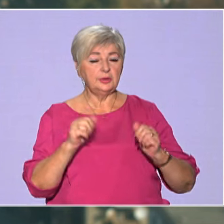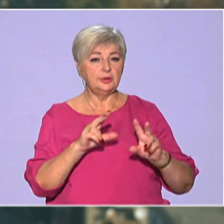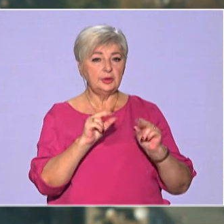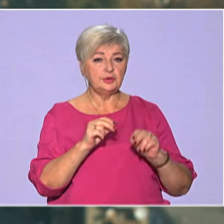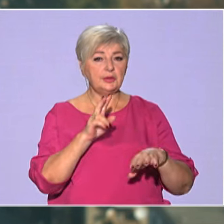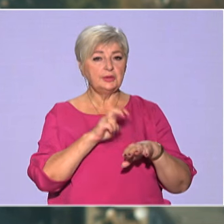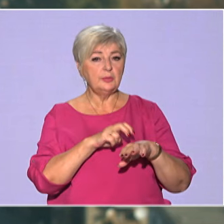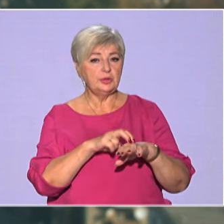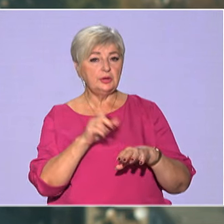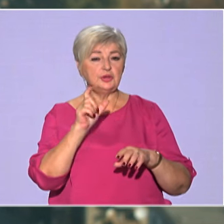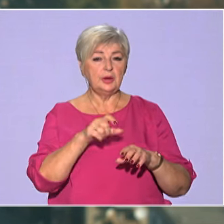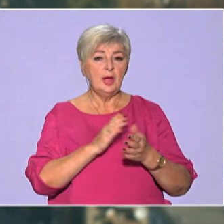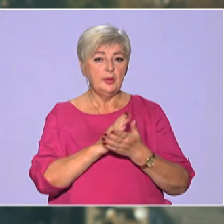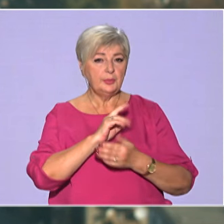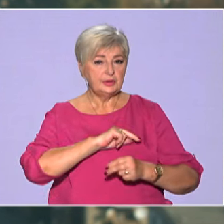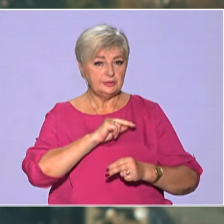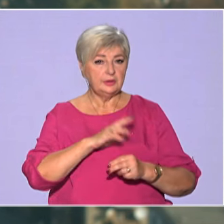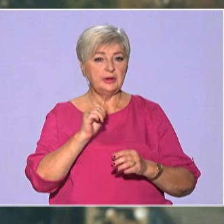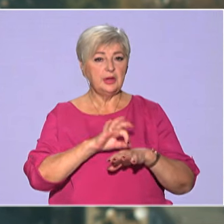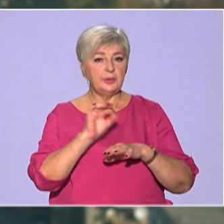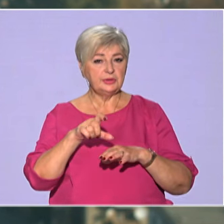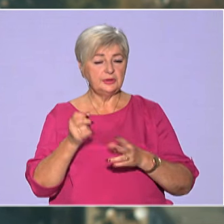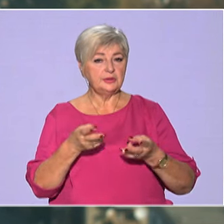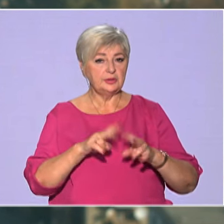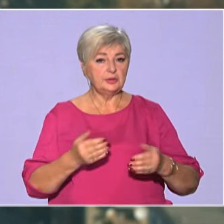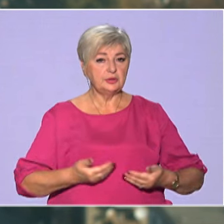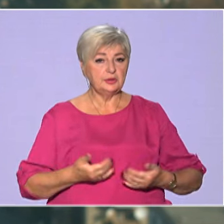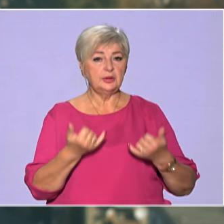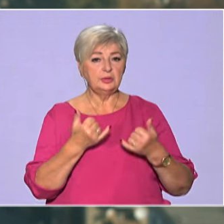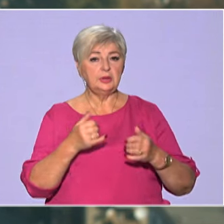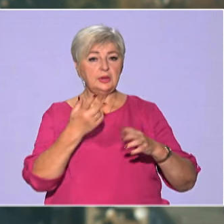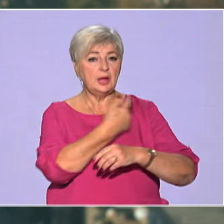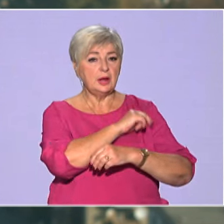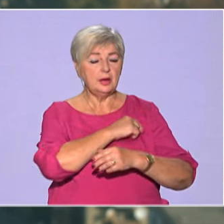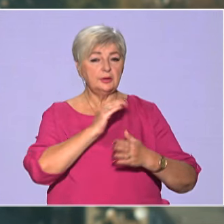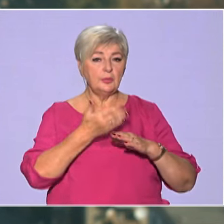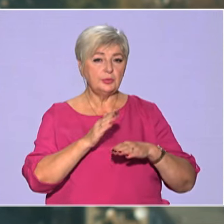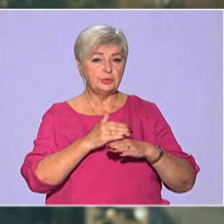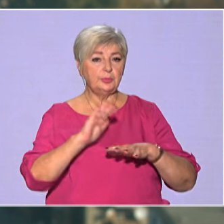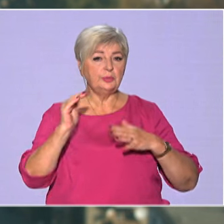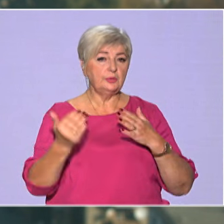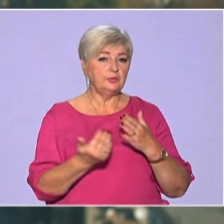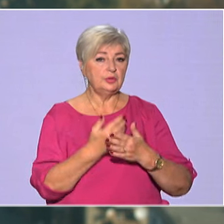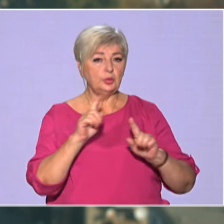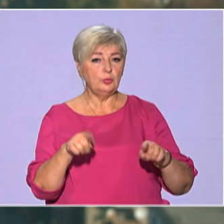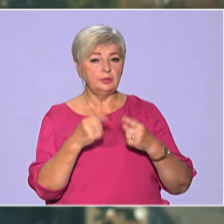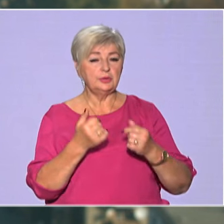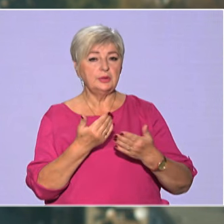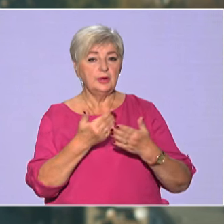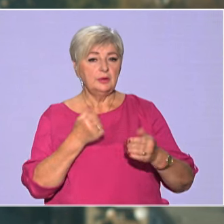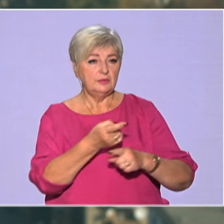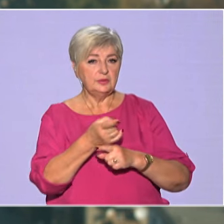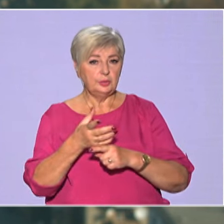медичні працівники та пацієнти залишилися живими. Нині ж лікарня поступово відновлюється після завданих ворожим ударом